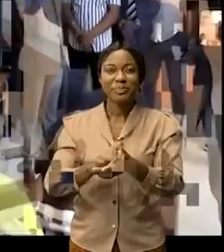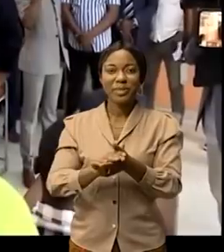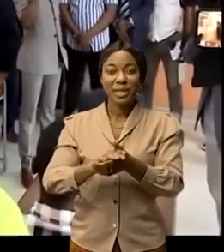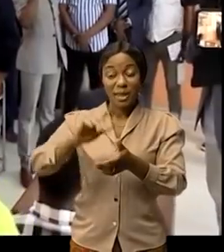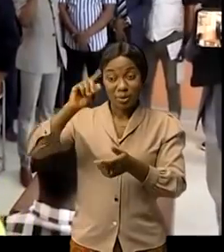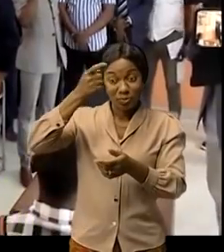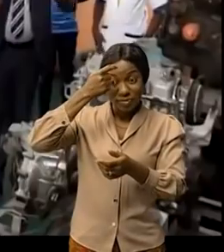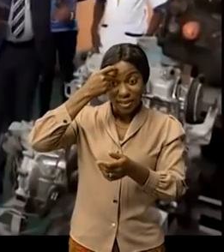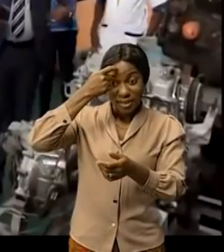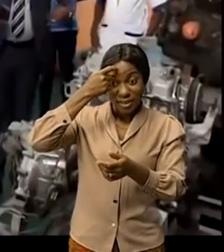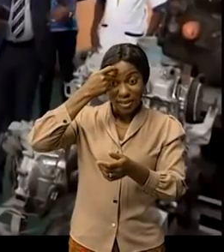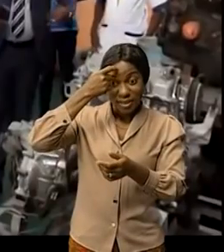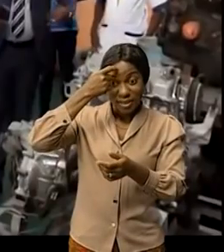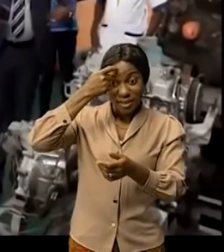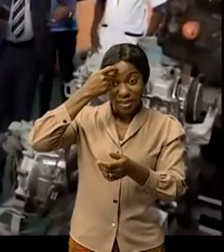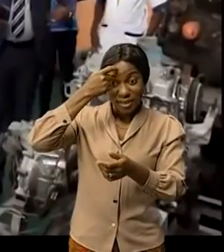en sorte satisfait